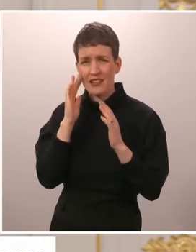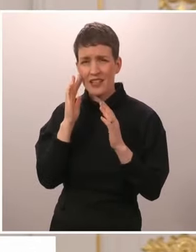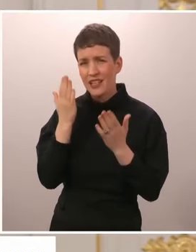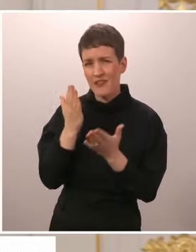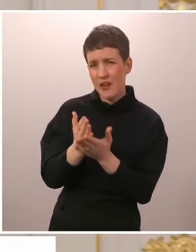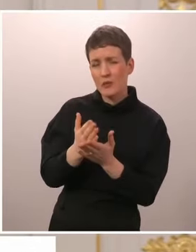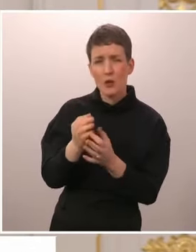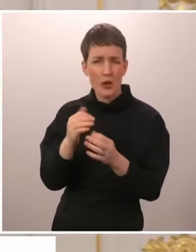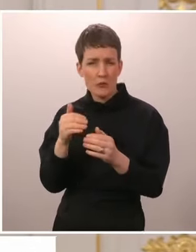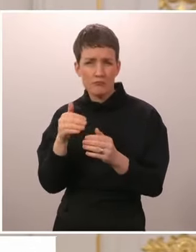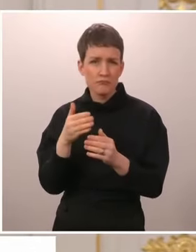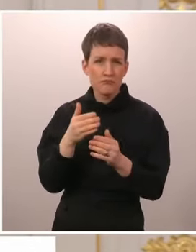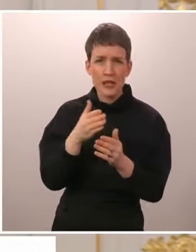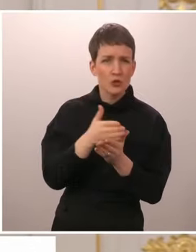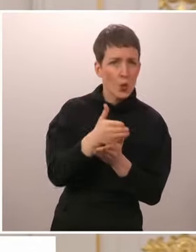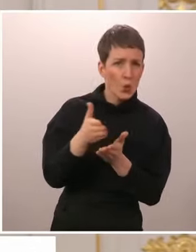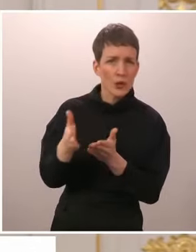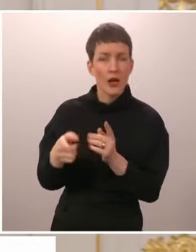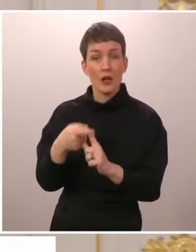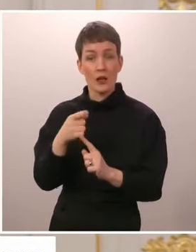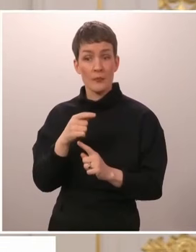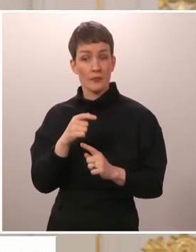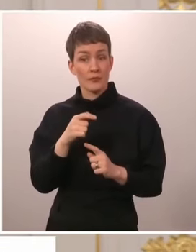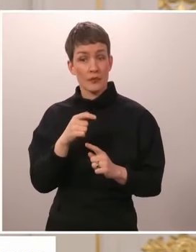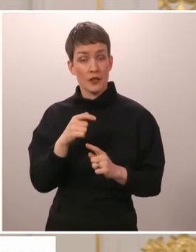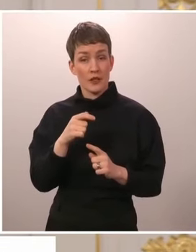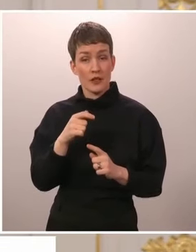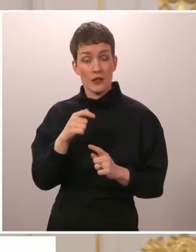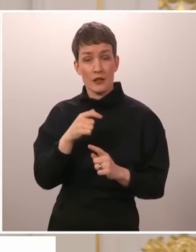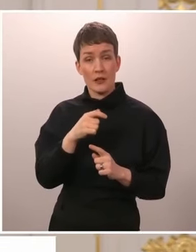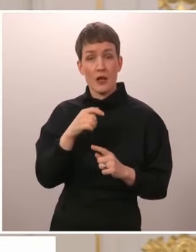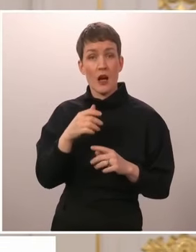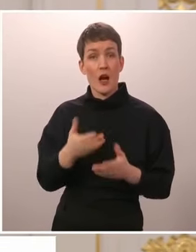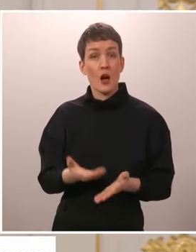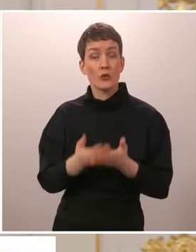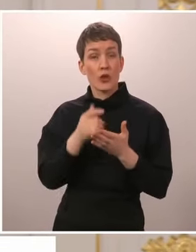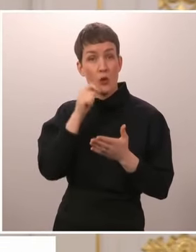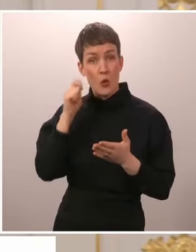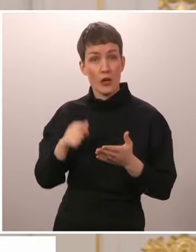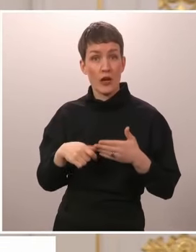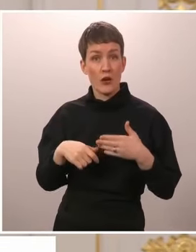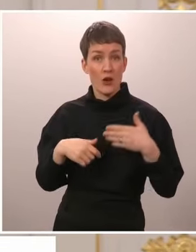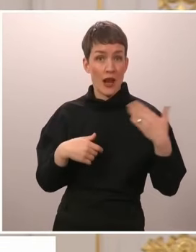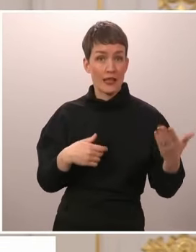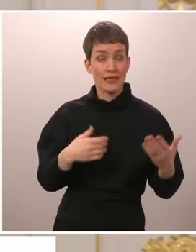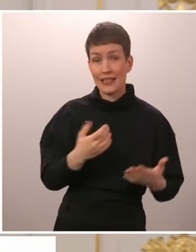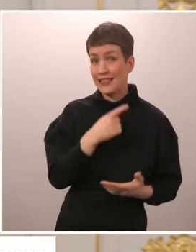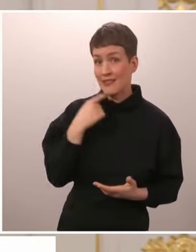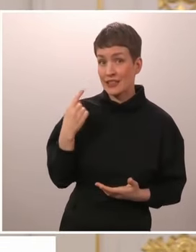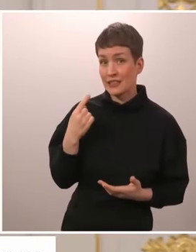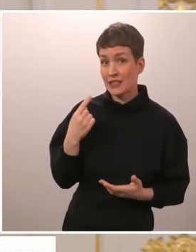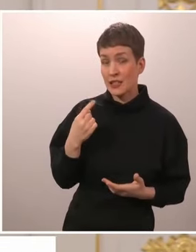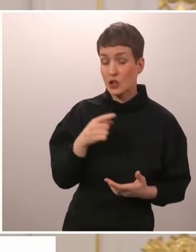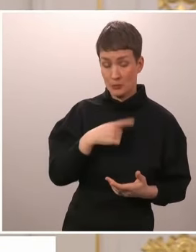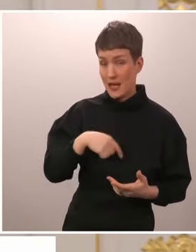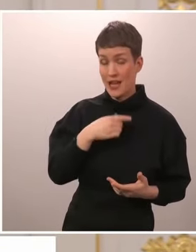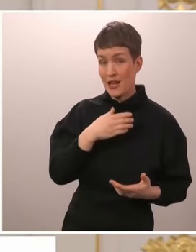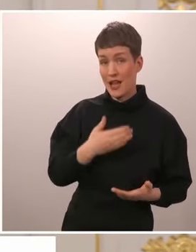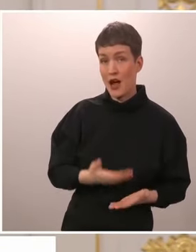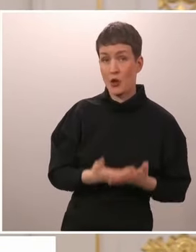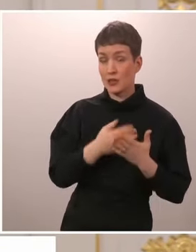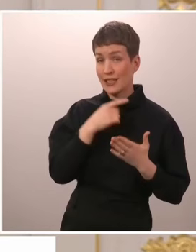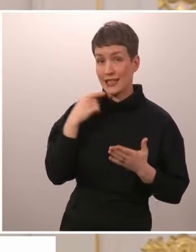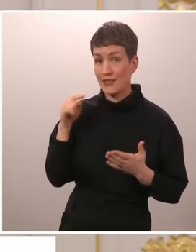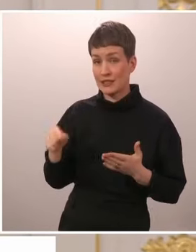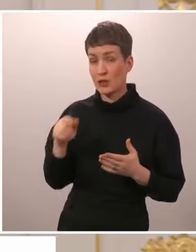Auttaako Ukraina länttä tarpeeksi? Kyllä ja ei. Jos ei autettaisi tarpeeksi, niin Ukraina